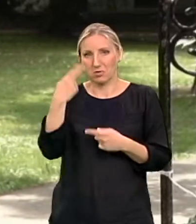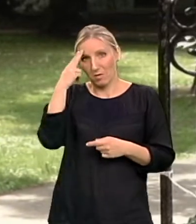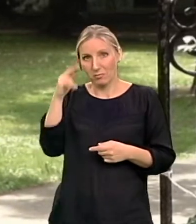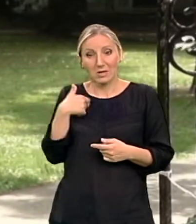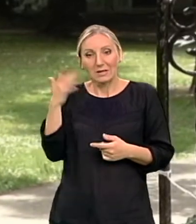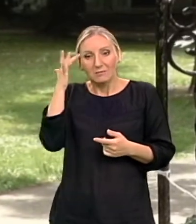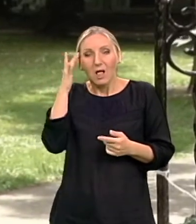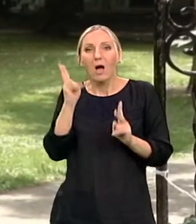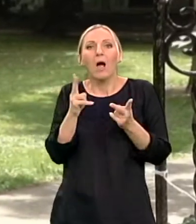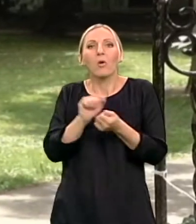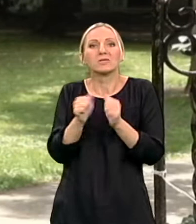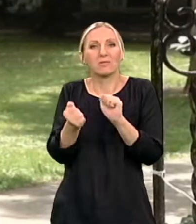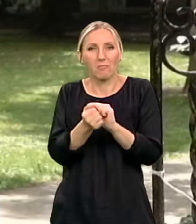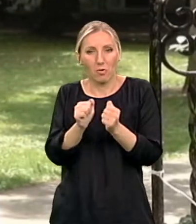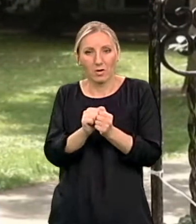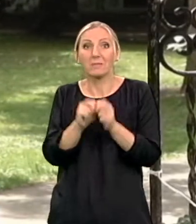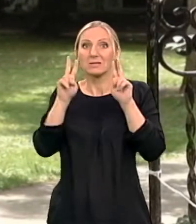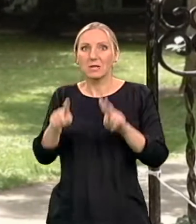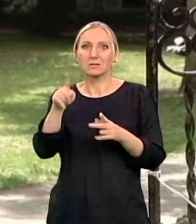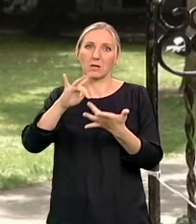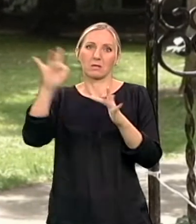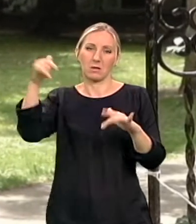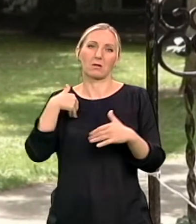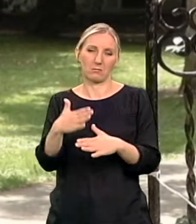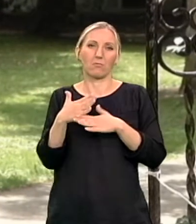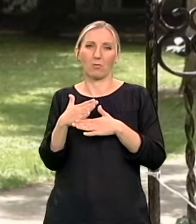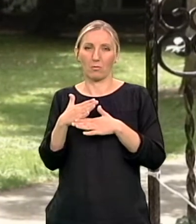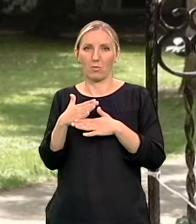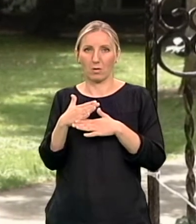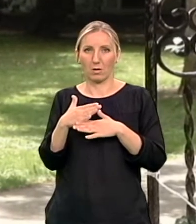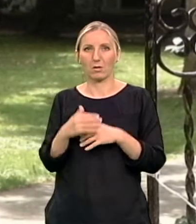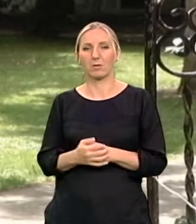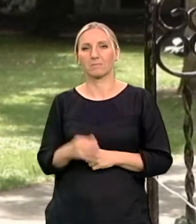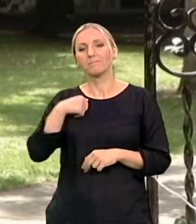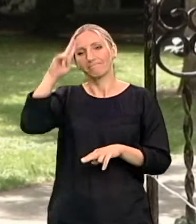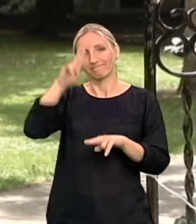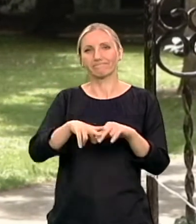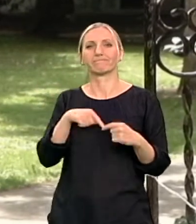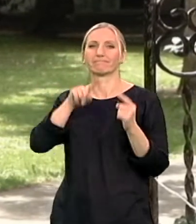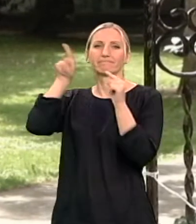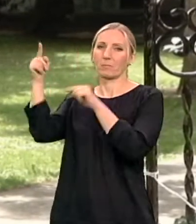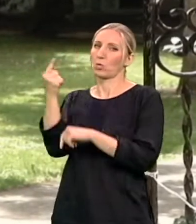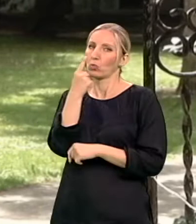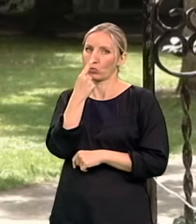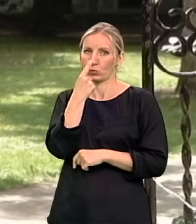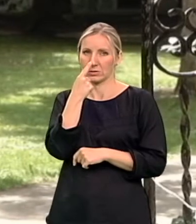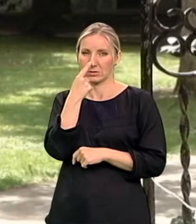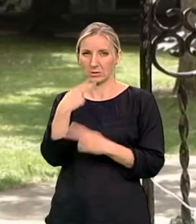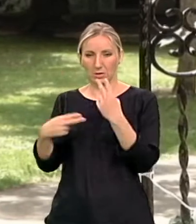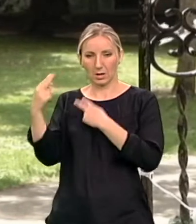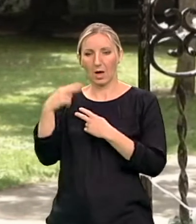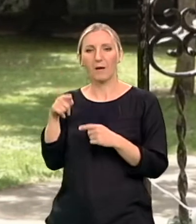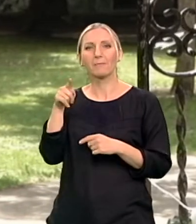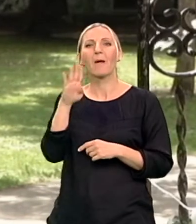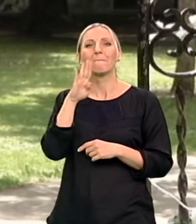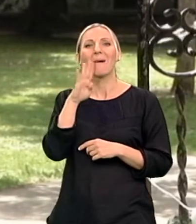nosim. Tako da mi je zaista to dosta pomoglo. I odlučila sam se da odem u Rusiju. U pitanju je bio tretman